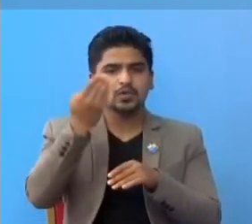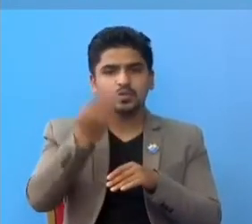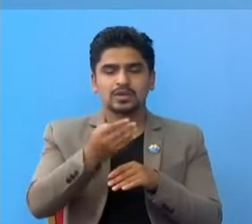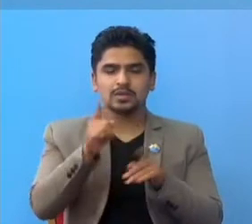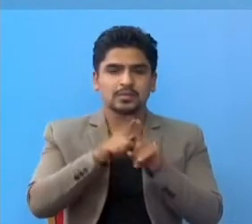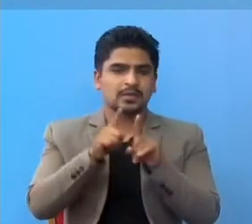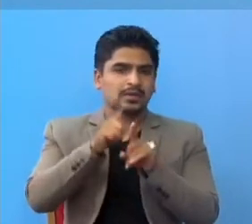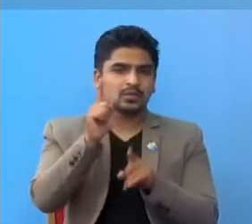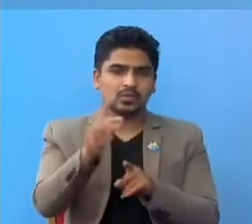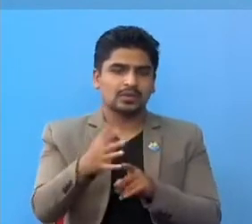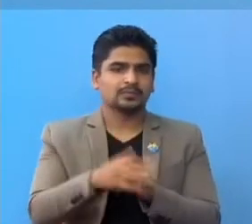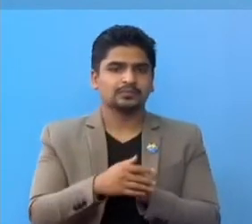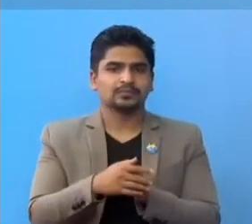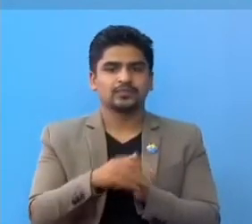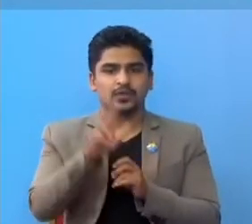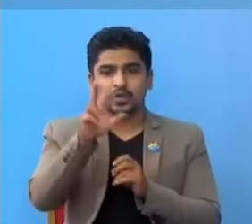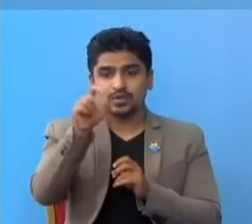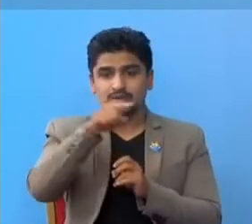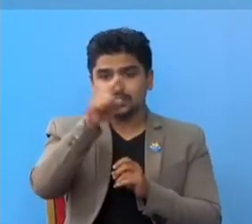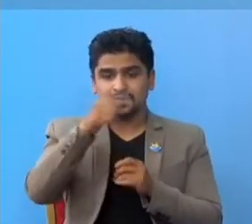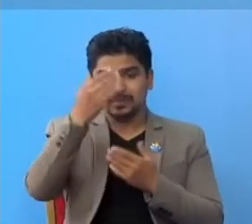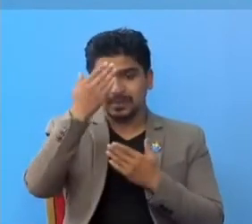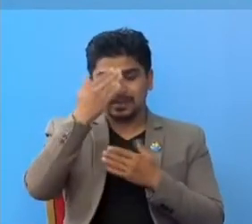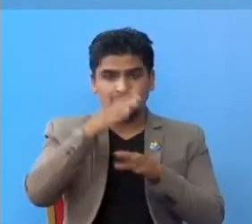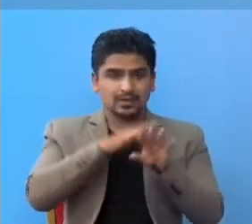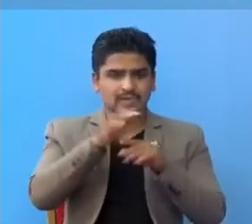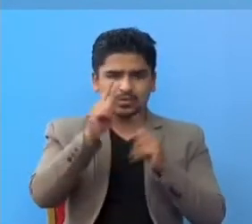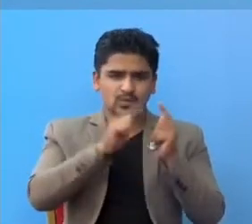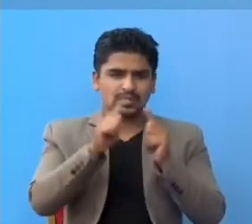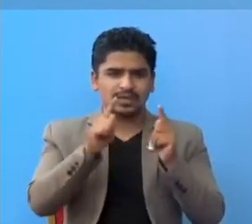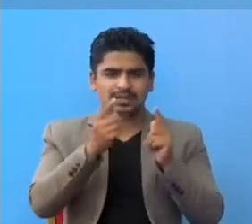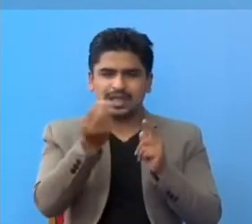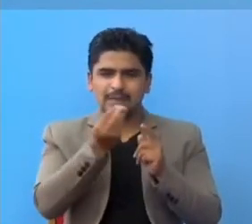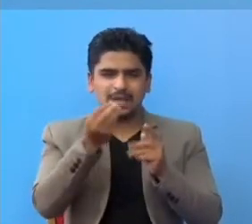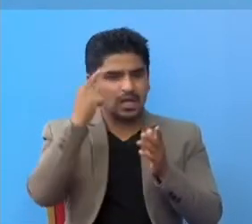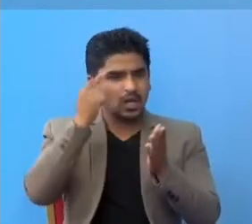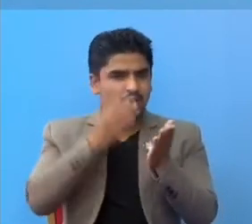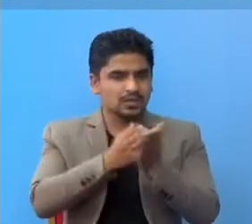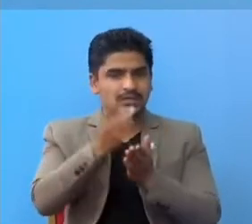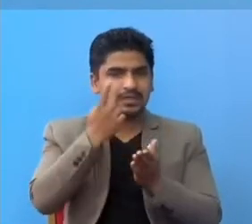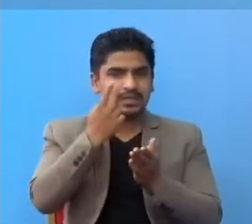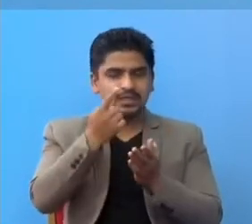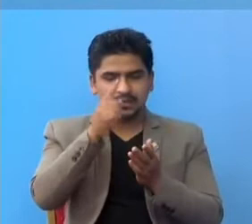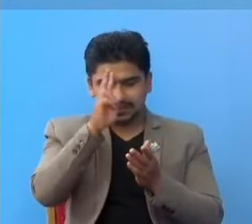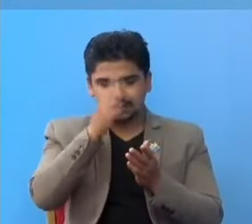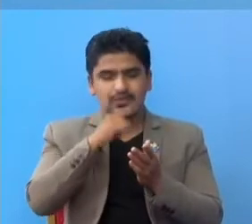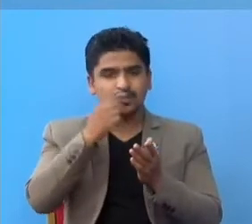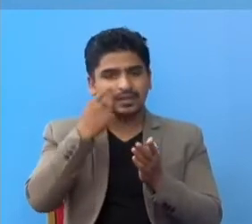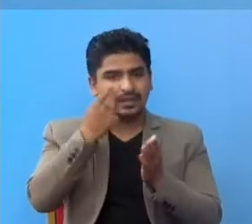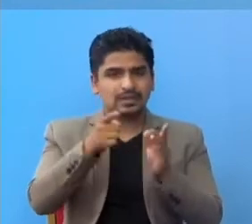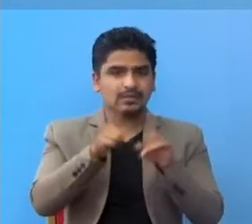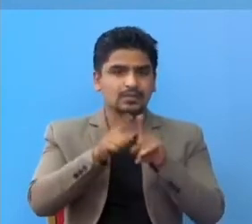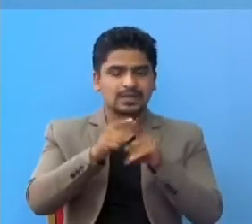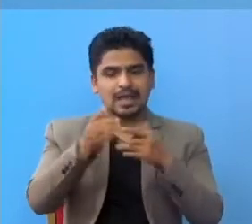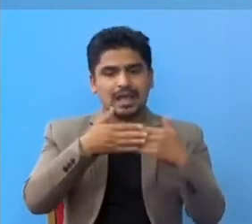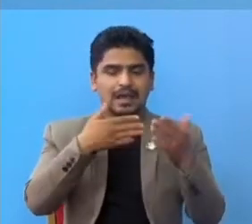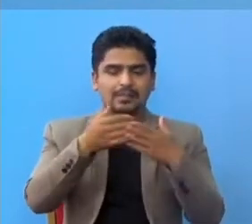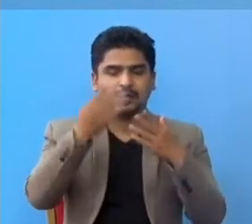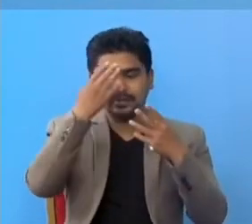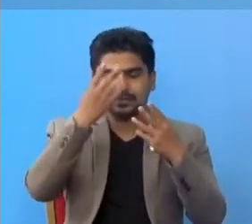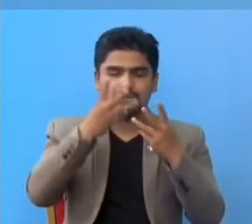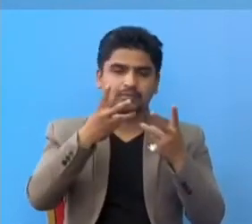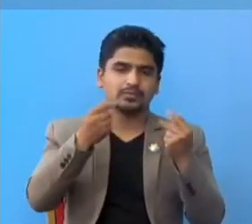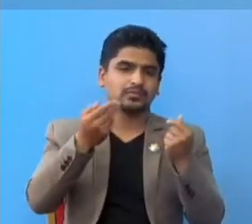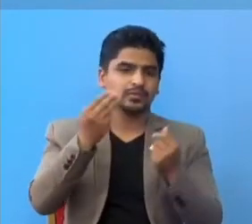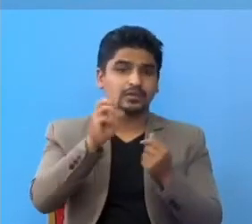पनी होई ना, असी पर्तिशत संक्रमित लाइक उन्हें सामन्य लक्षन देखी एर वा न देखी एकन पनी आप है निको भायर